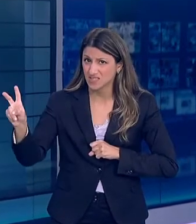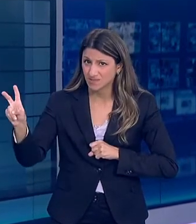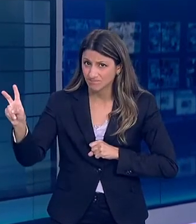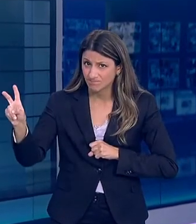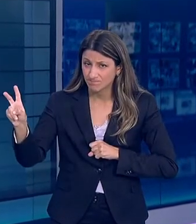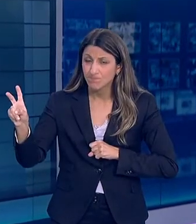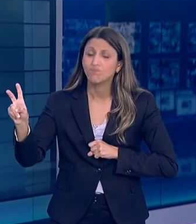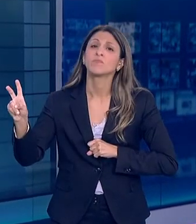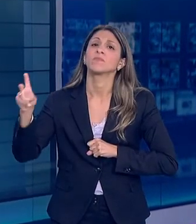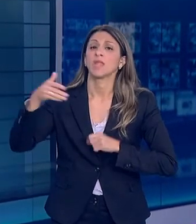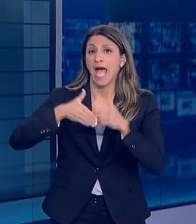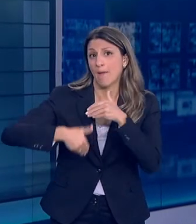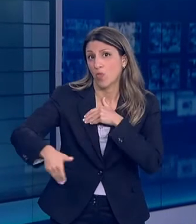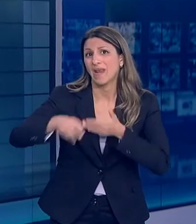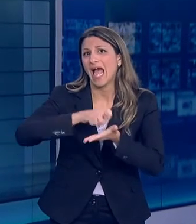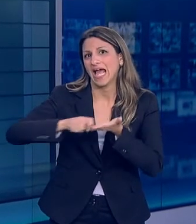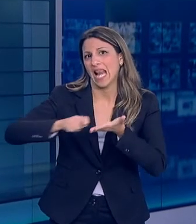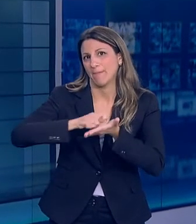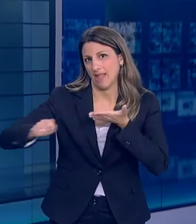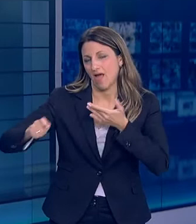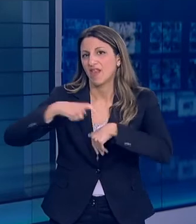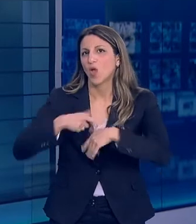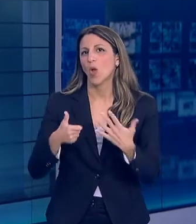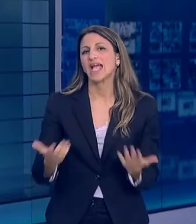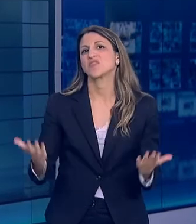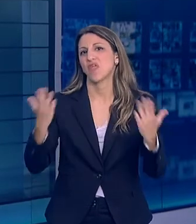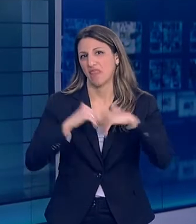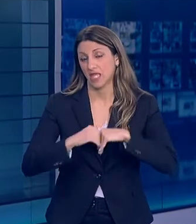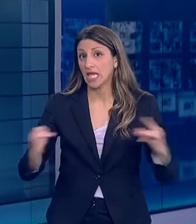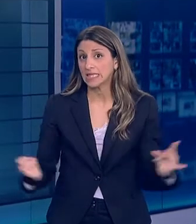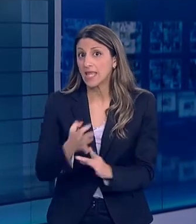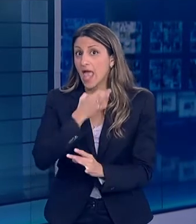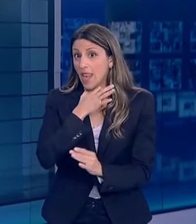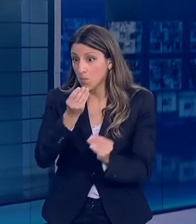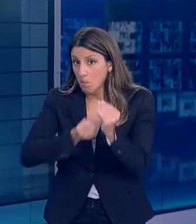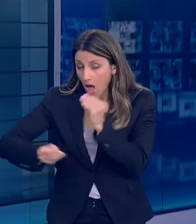επανέρχεται ανάλογα με την επιδημιολογική κατάσταση στη χώρα. Κύριε καθηγητά, έχετε το λόγο.